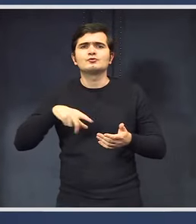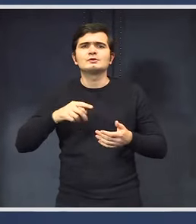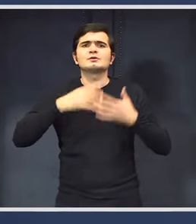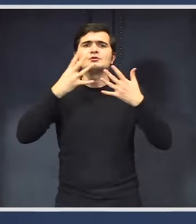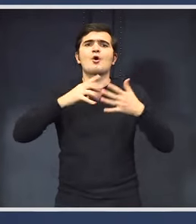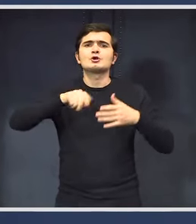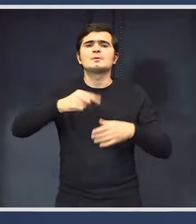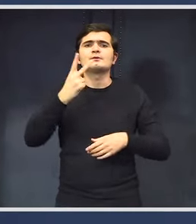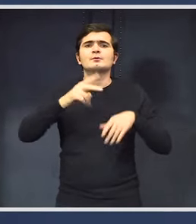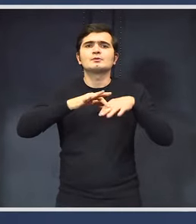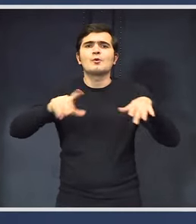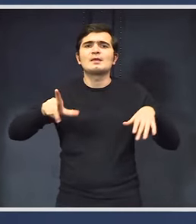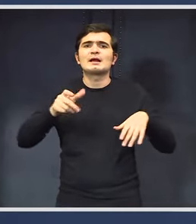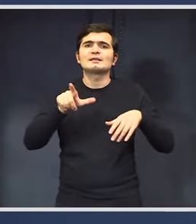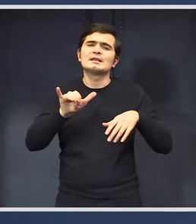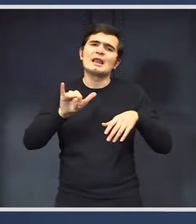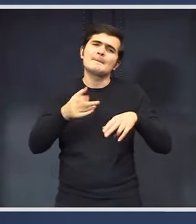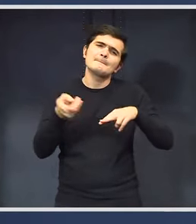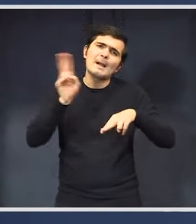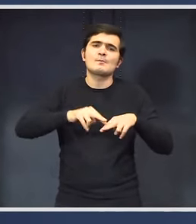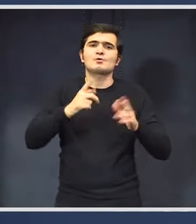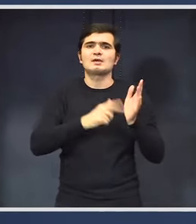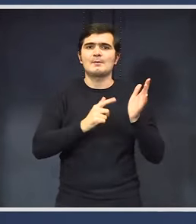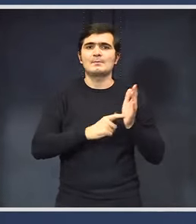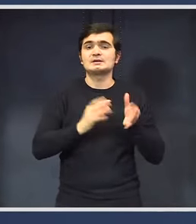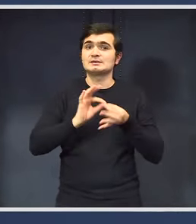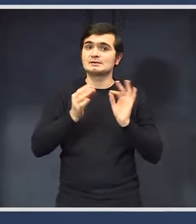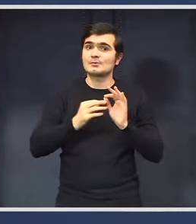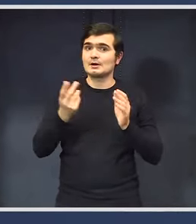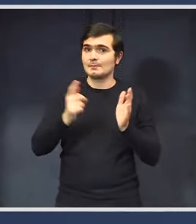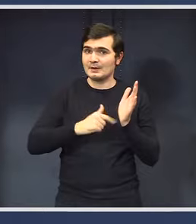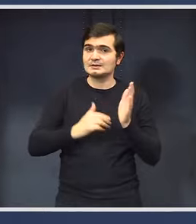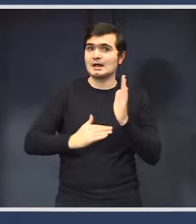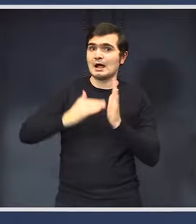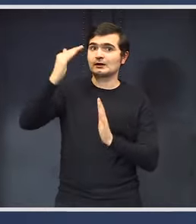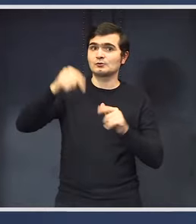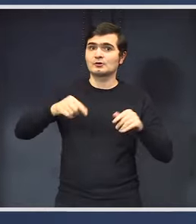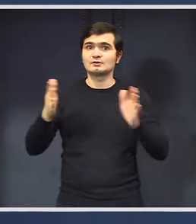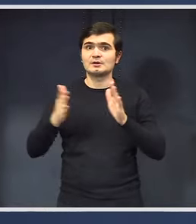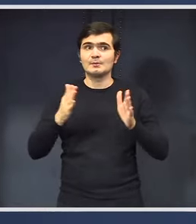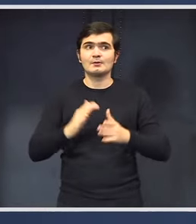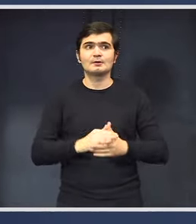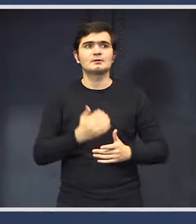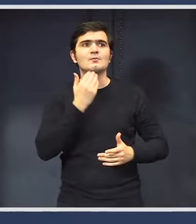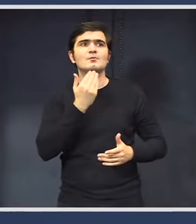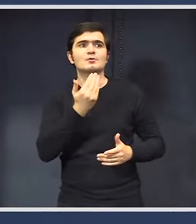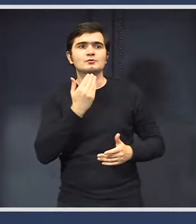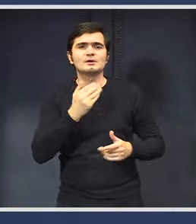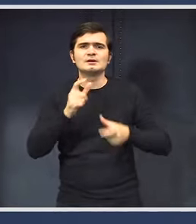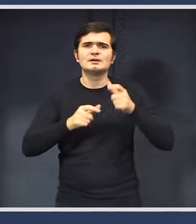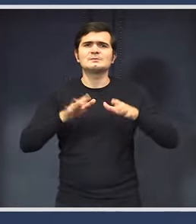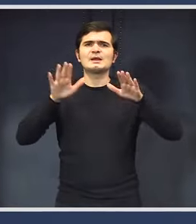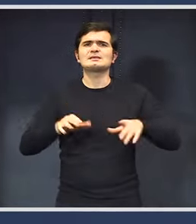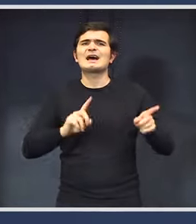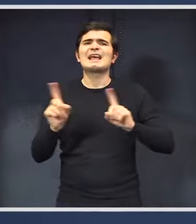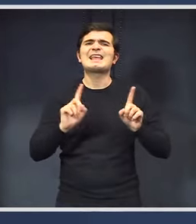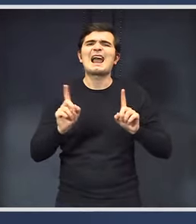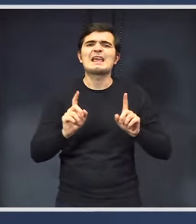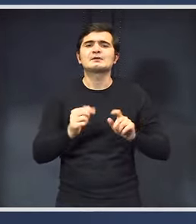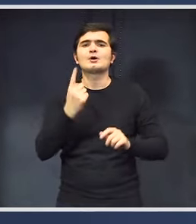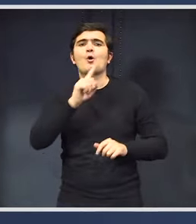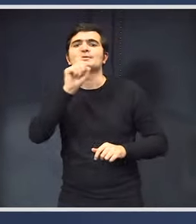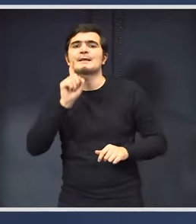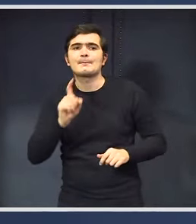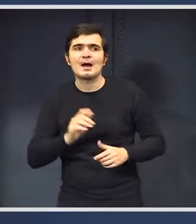de lei mai mult la pensii. Deci pensiile au crescut în această perioadă cu această sumă. Mulțumesc mult de tot. Pe care ați alesată avea eu unuși de bară de